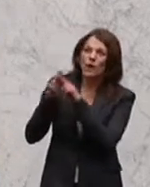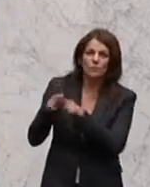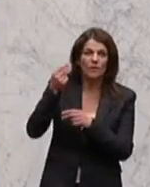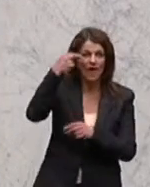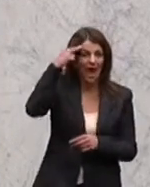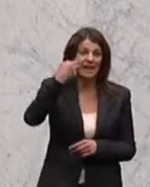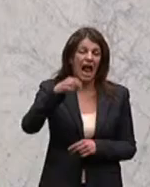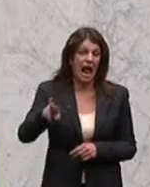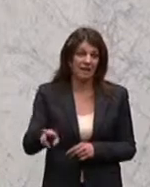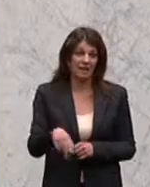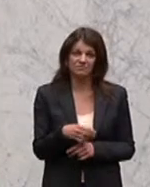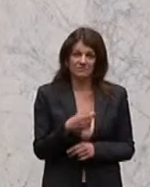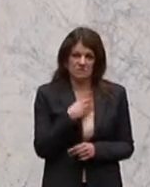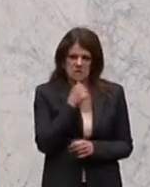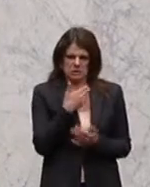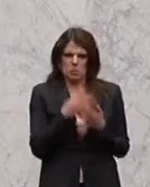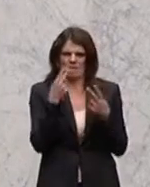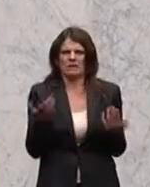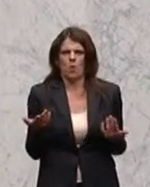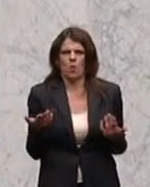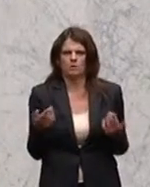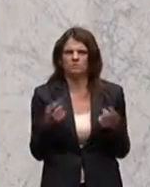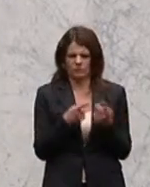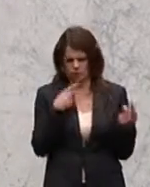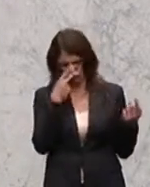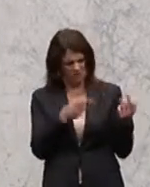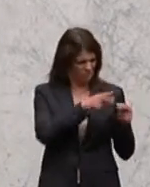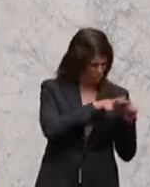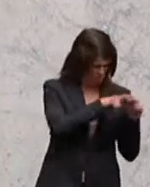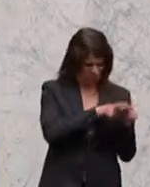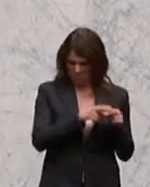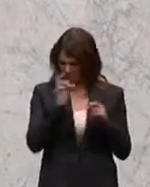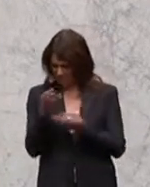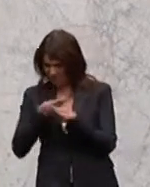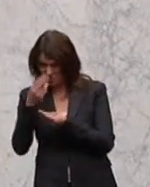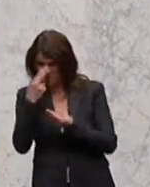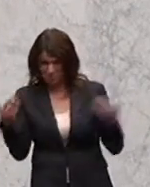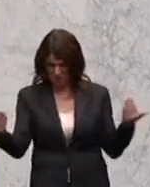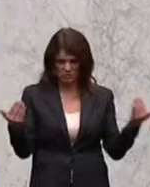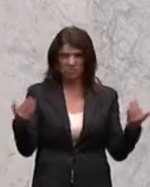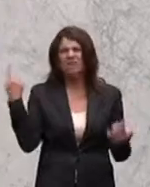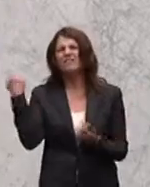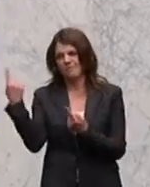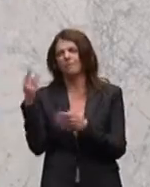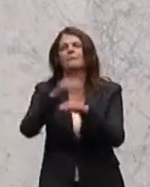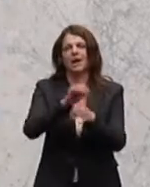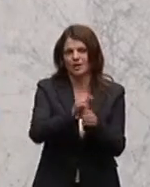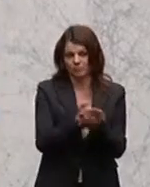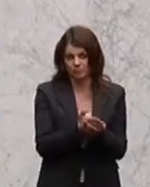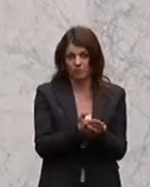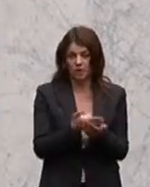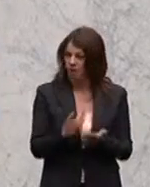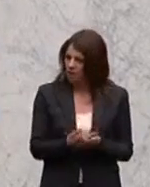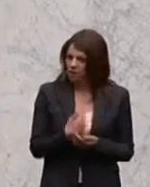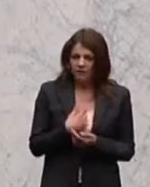waren nicht so viel wert, glaube ich, wenn man es auf die ökonomische Waagschale legt. Und insofern ist das in Wahrheit ein sehr, sehr schmerzlicher